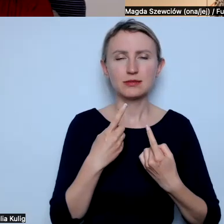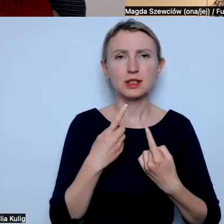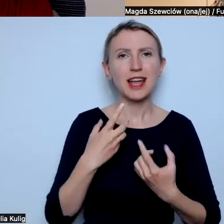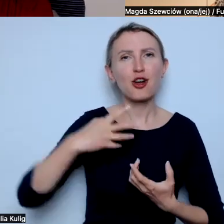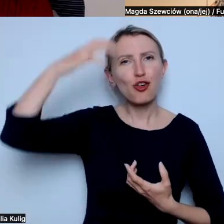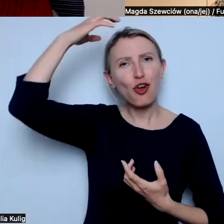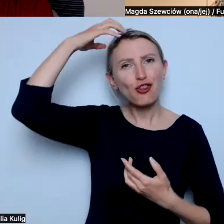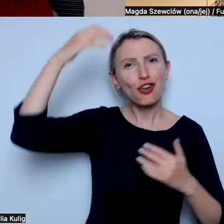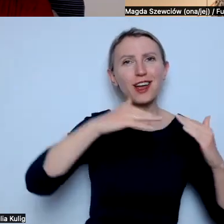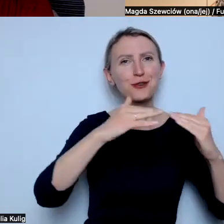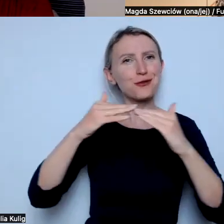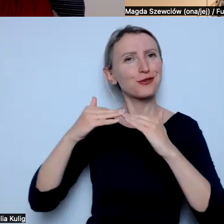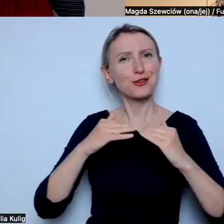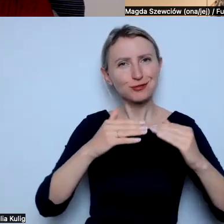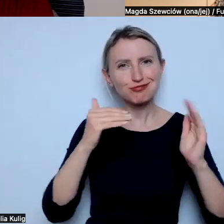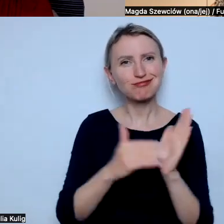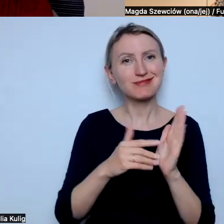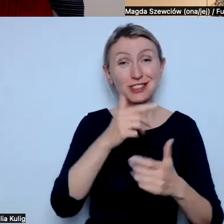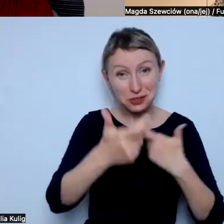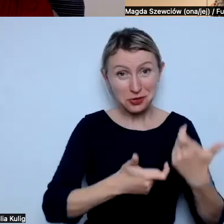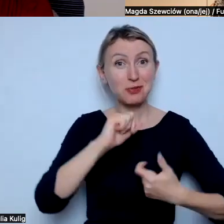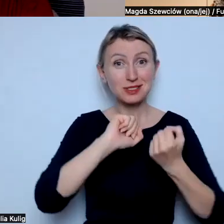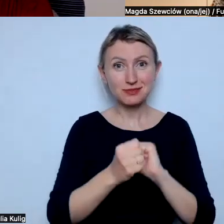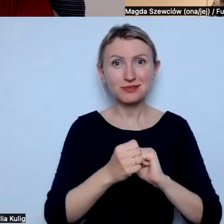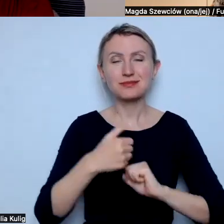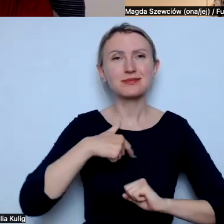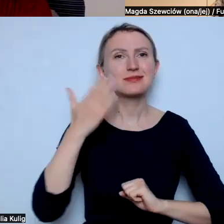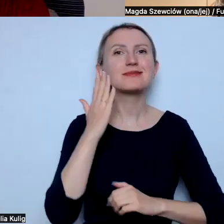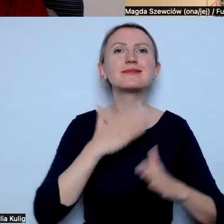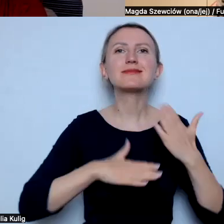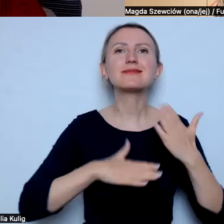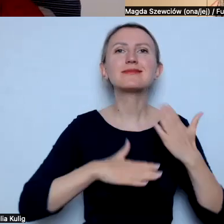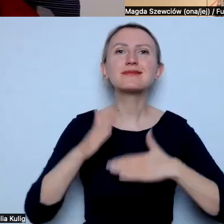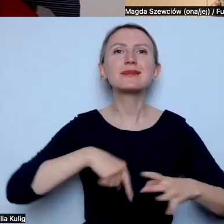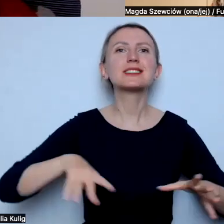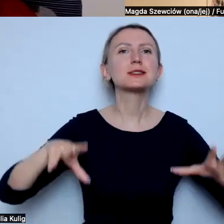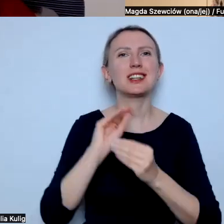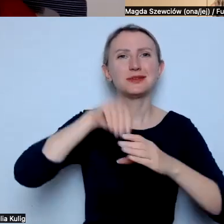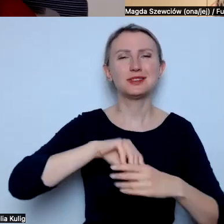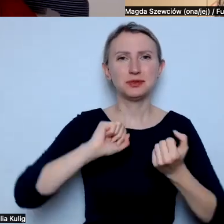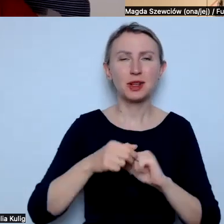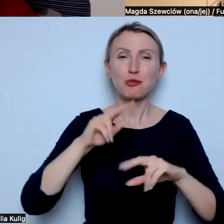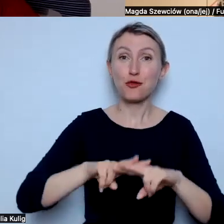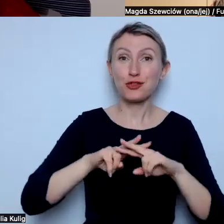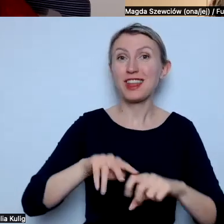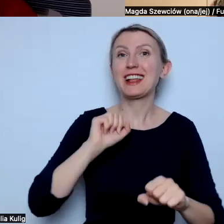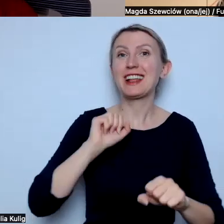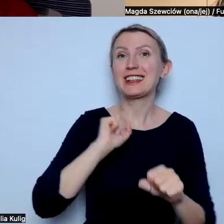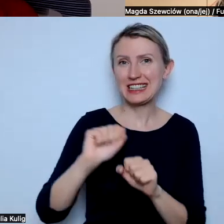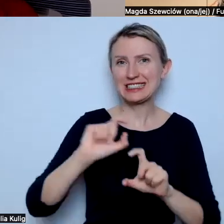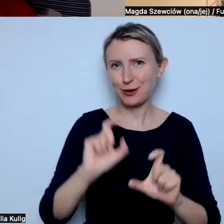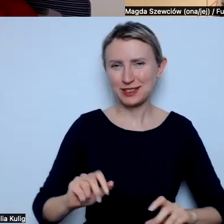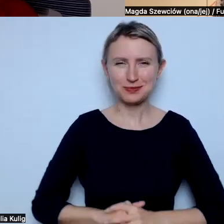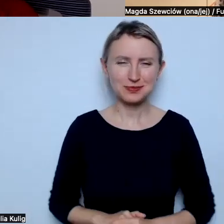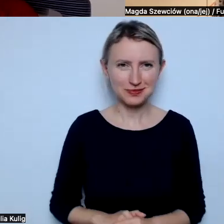i robisz zmianę i cieszę się, że w tej zmianie jesteśmy razem, bo po prostu fundacja też w tej zmianie cały czas spróbuje coś